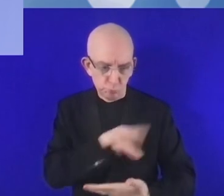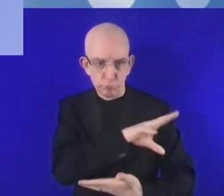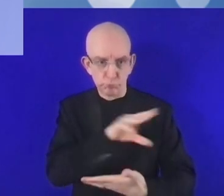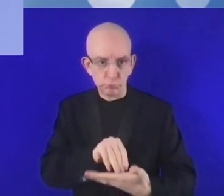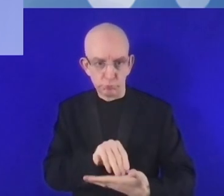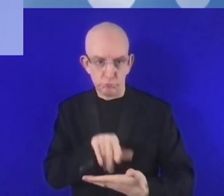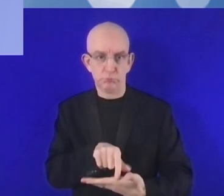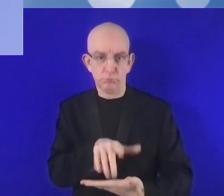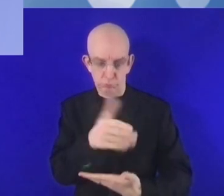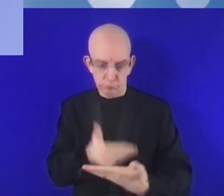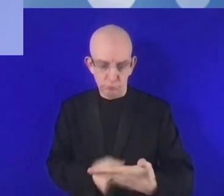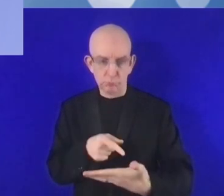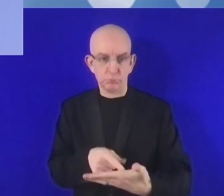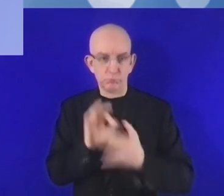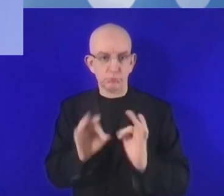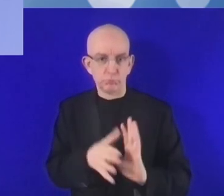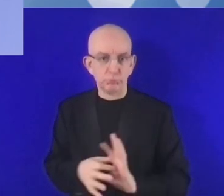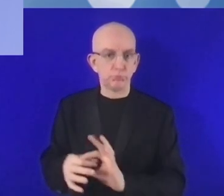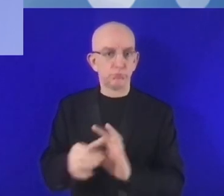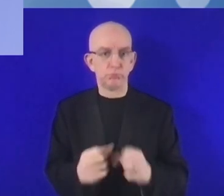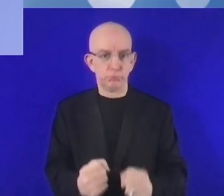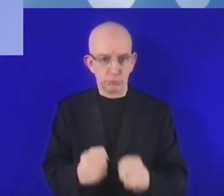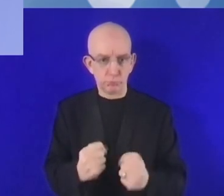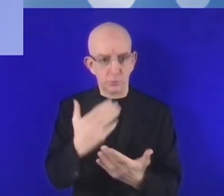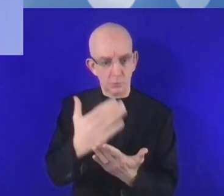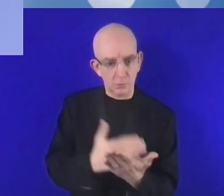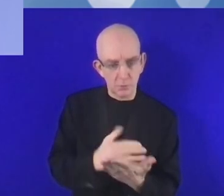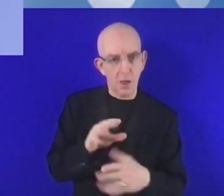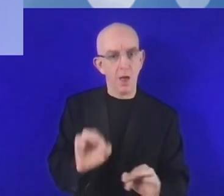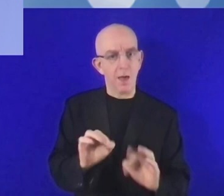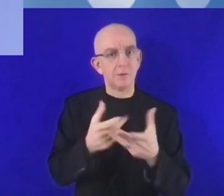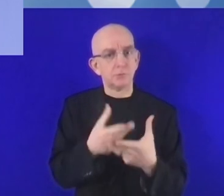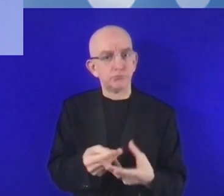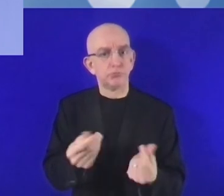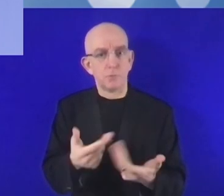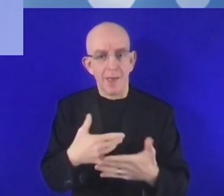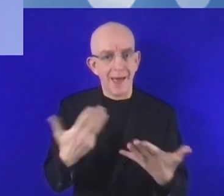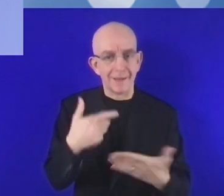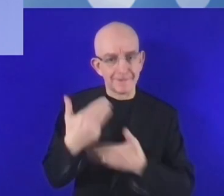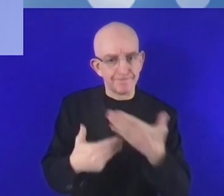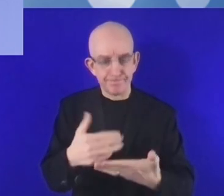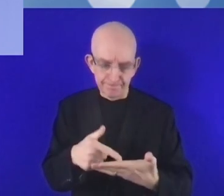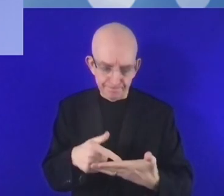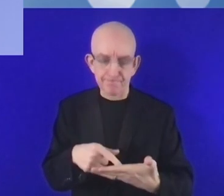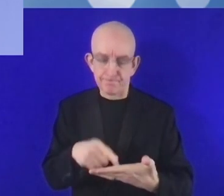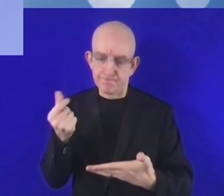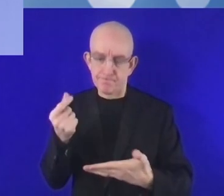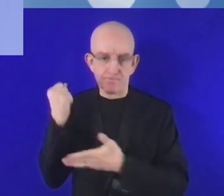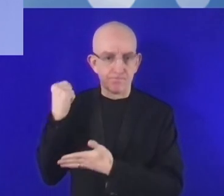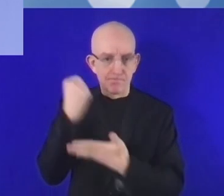المجال. وهذه الابتكارات القانونية تتطلب كثير من